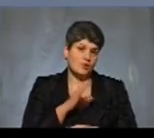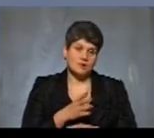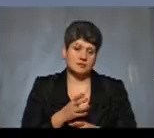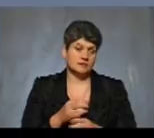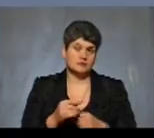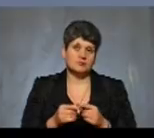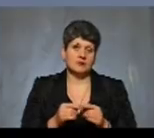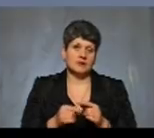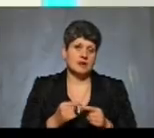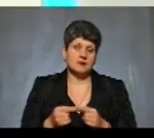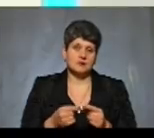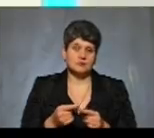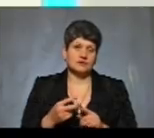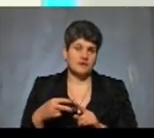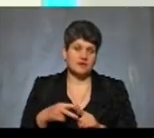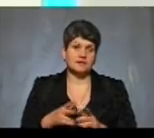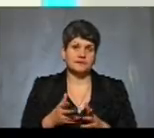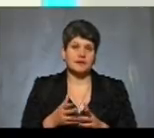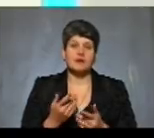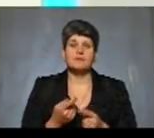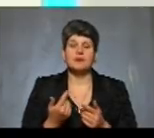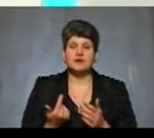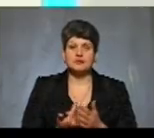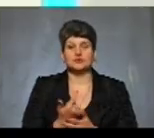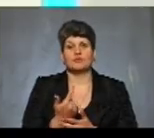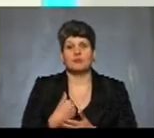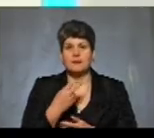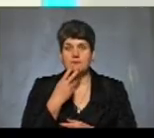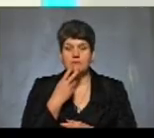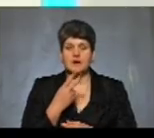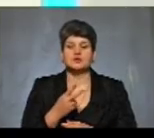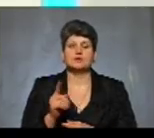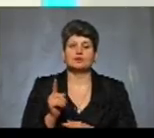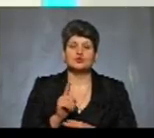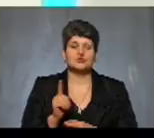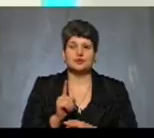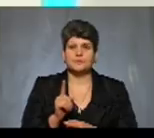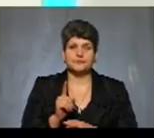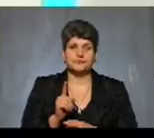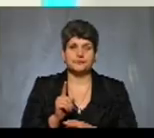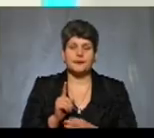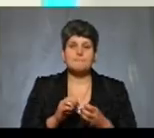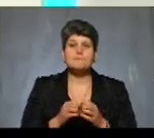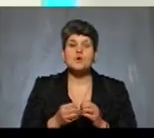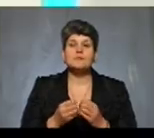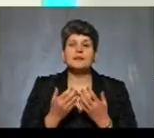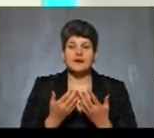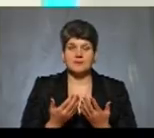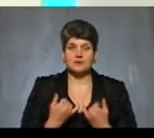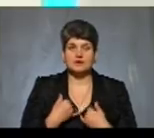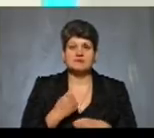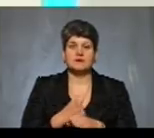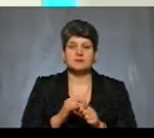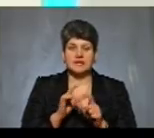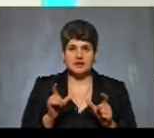на фото? Це однозначно, але, знову ж таки, ми бачимо, однозначно, кажемо, проблеми, так? У нас є аптечних